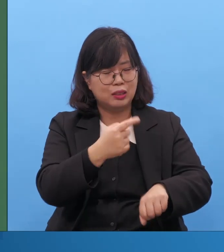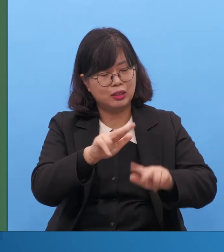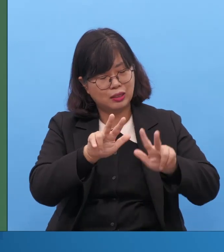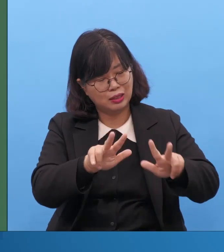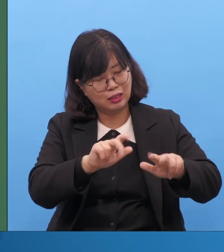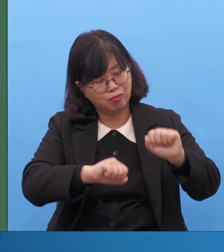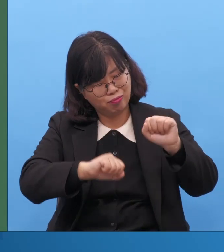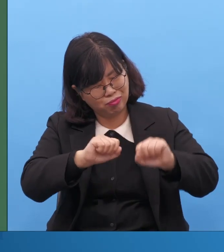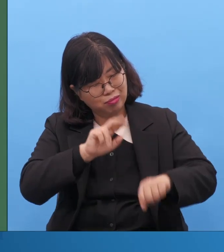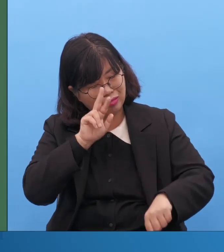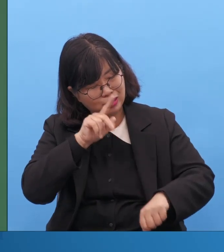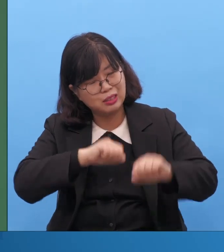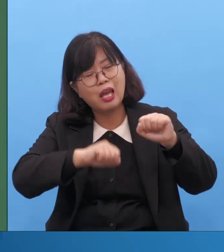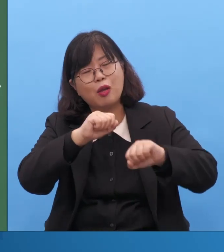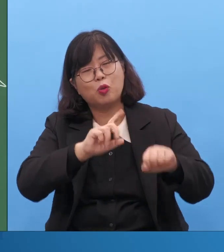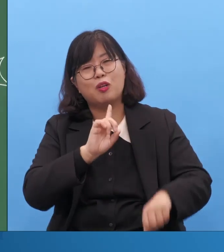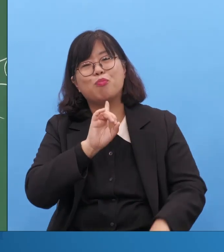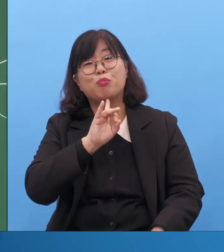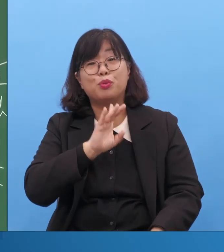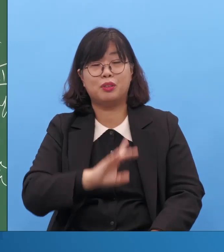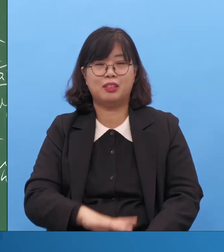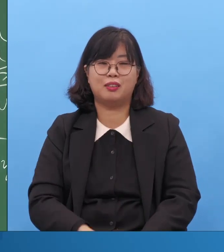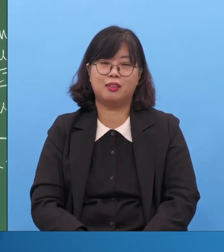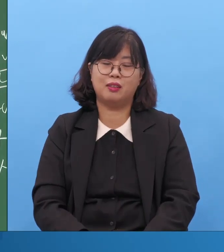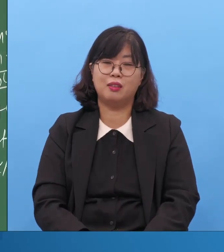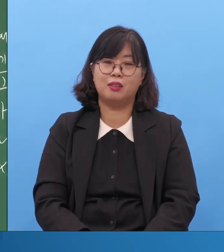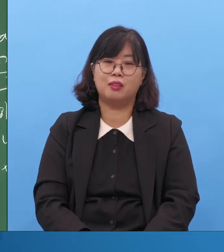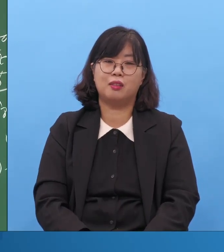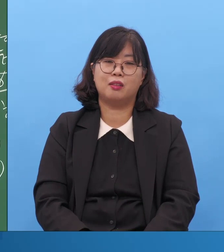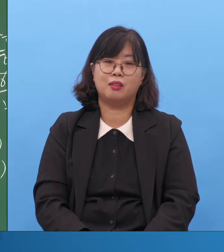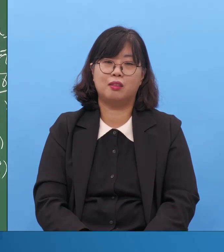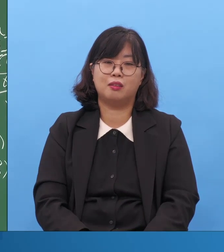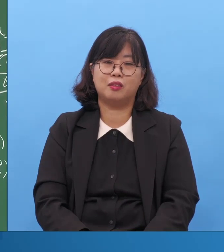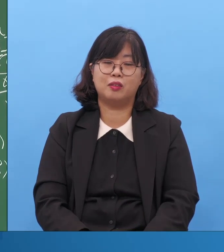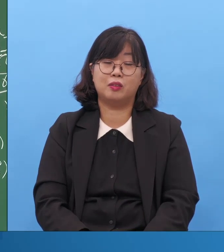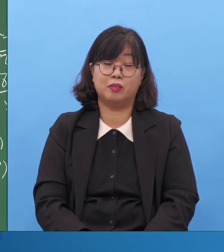구원과 상관없을 건데요. 구원받은 사람이 아닐지도 몰라요.